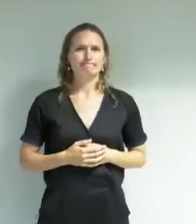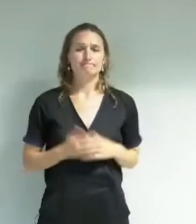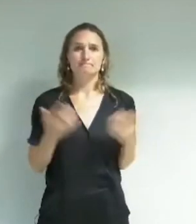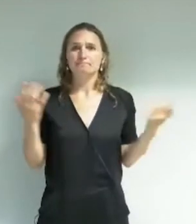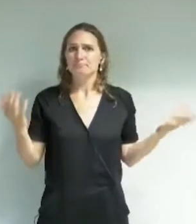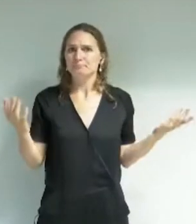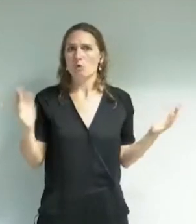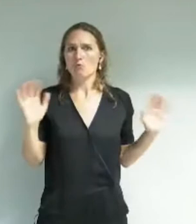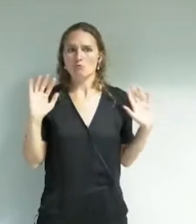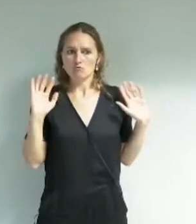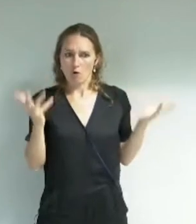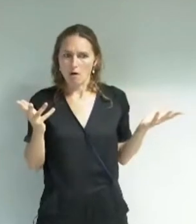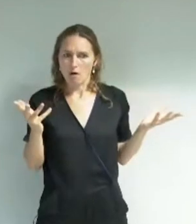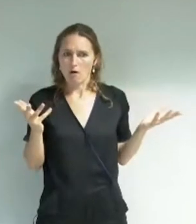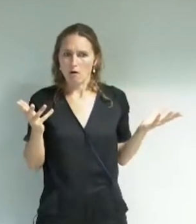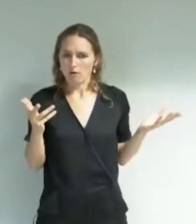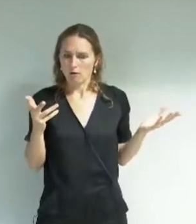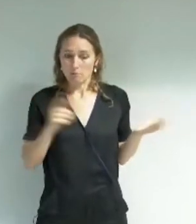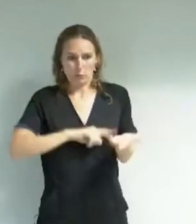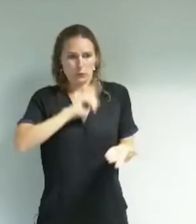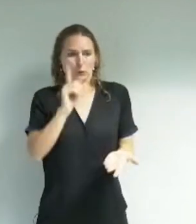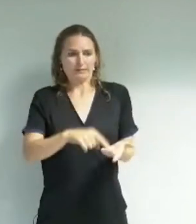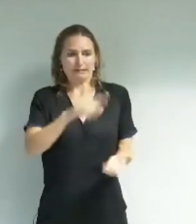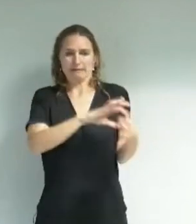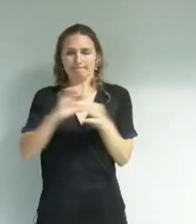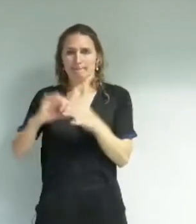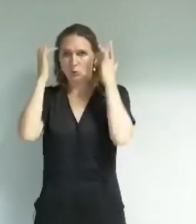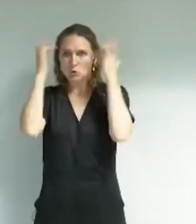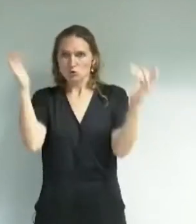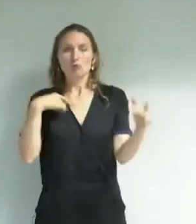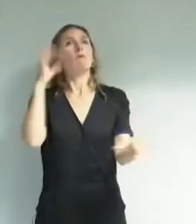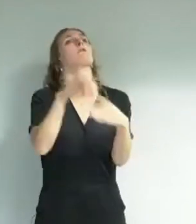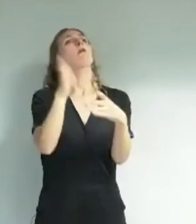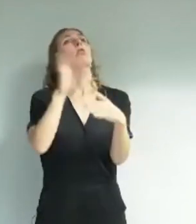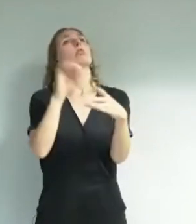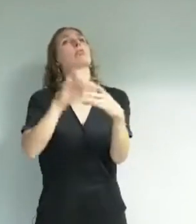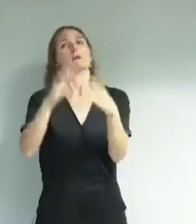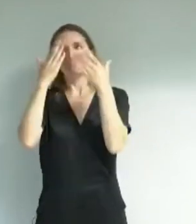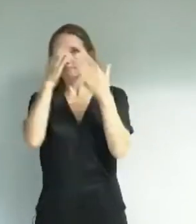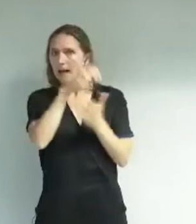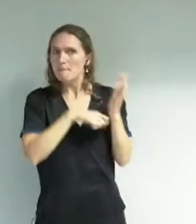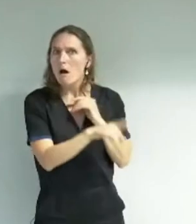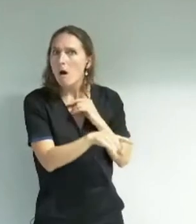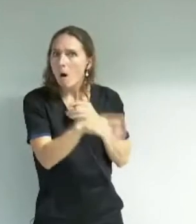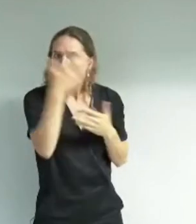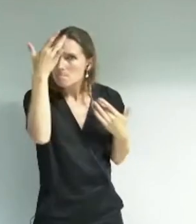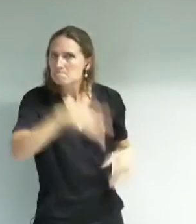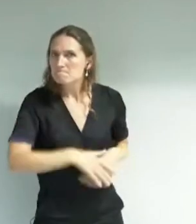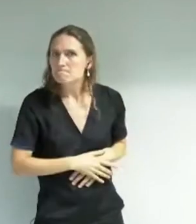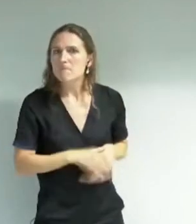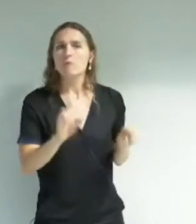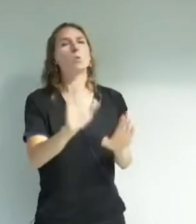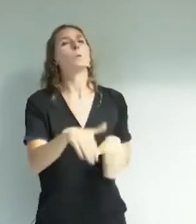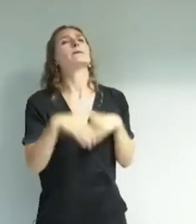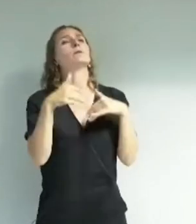-nous pu voter des budgets en ignorant ce fait ? Comment avez-vous pu continuer avec vos observatoires du temps